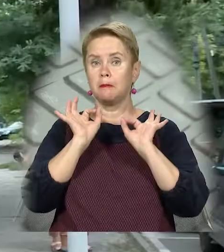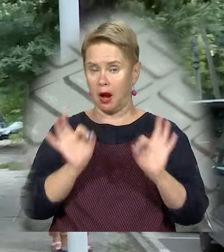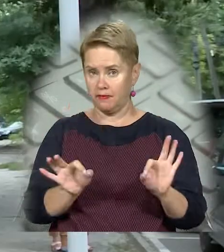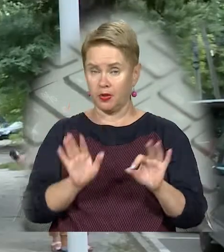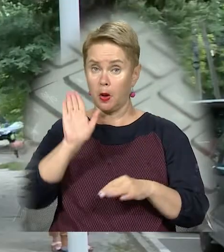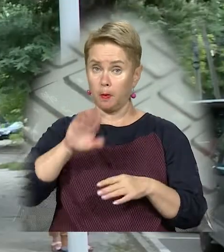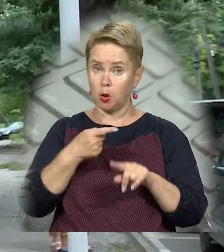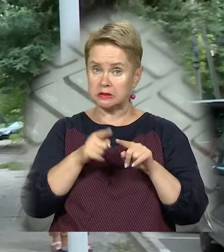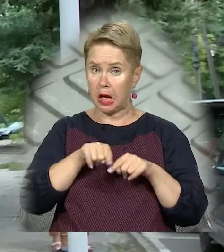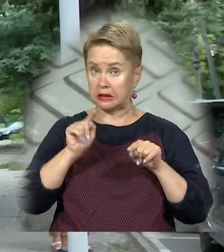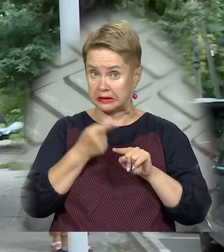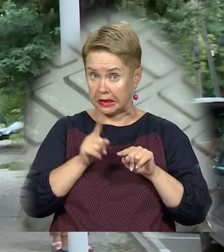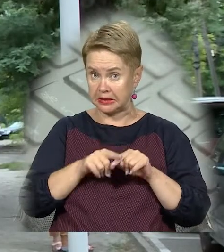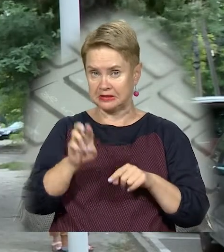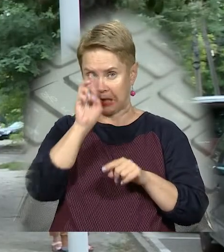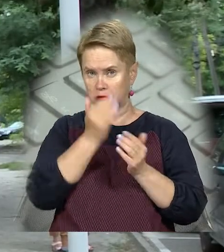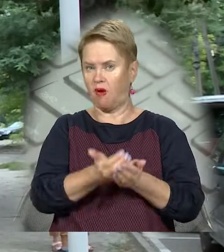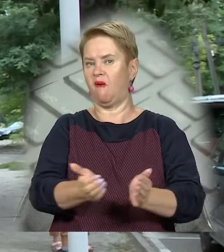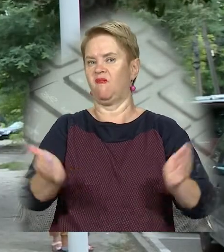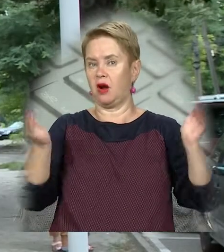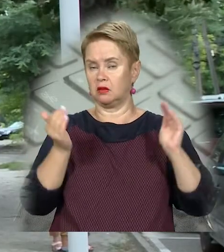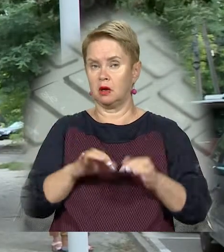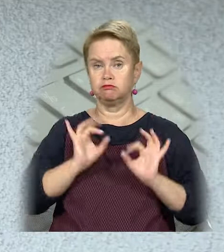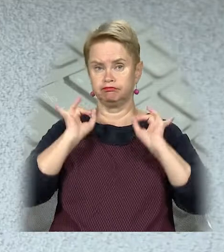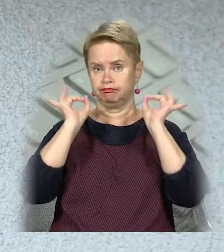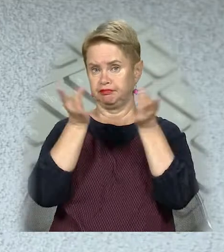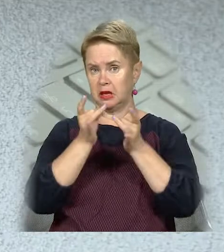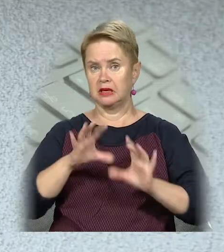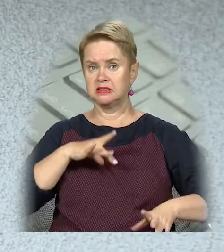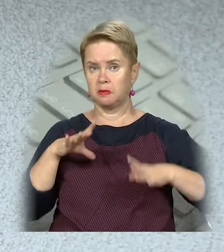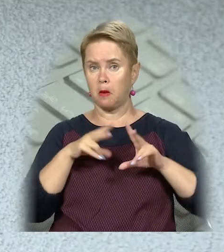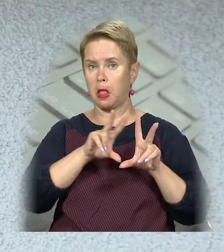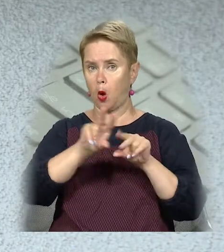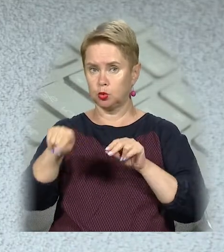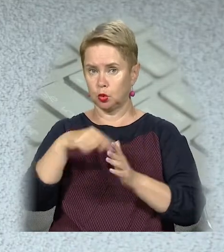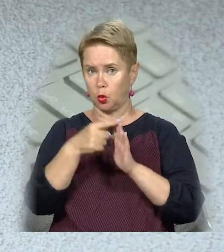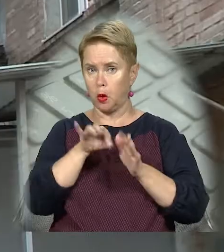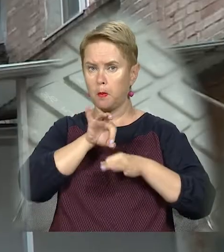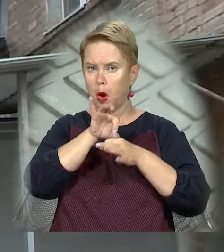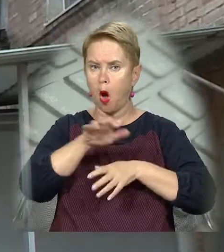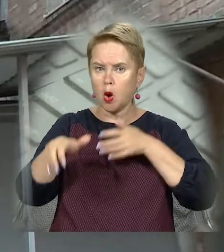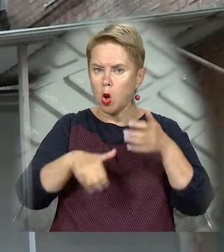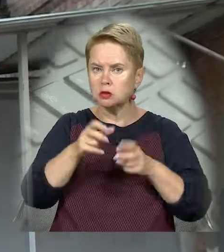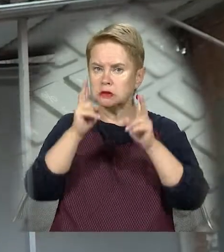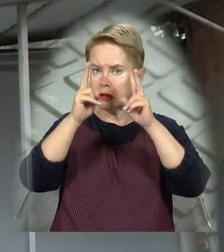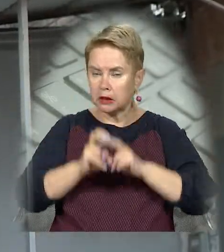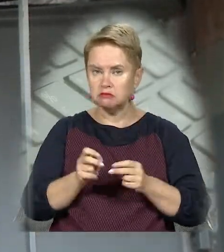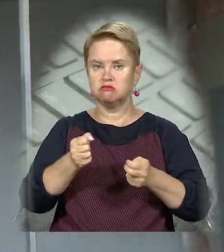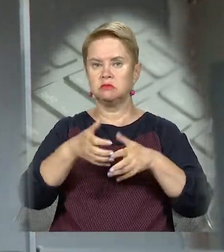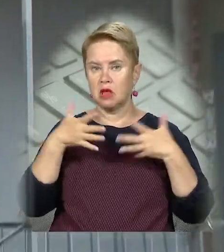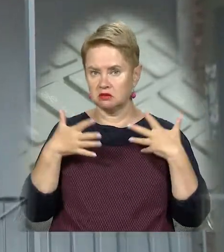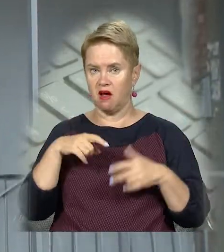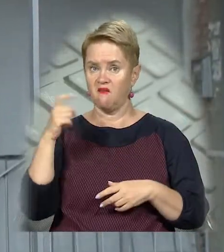Після того, як інцидент з царською верандою набув розголосу, в інспекції з благоустрою провели ціле розслідування та з